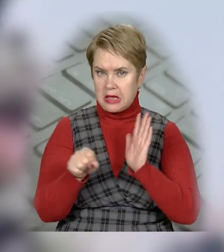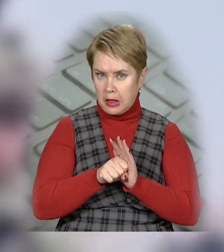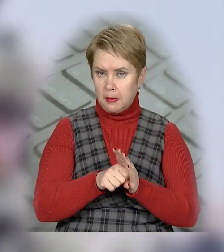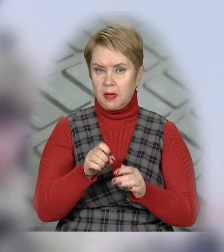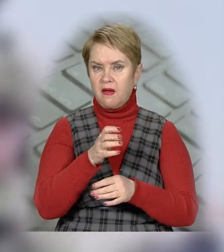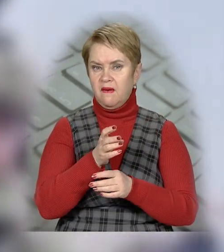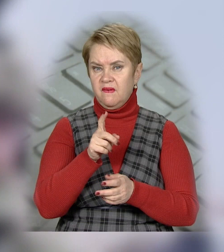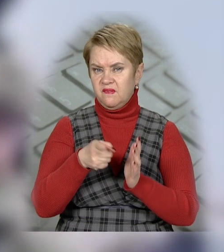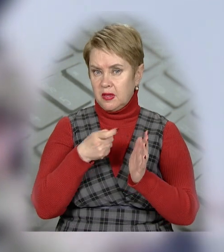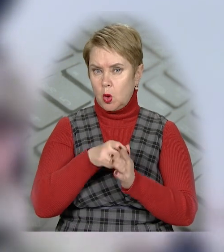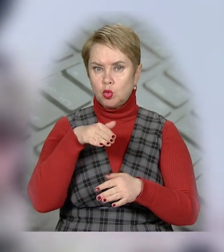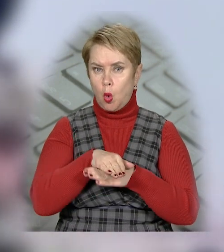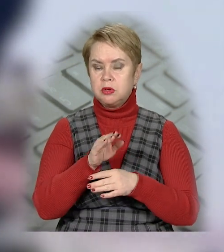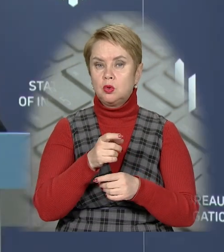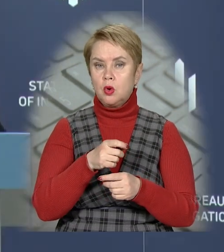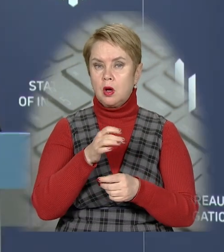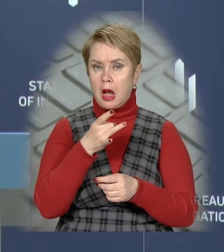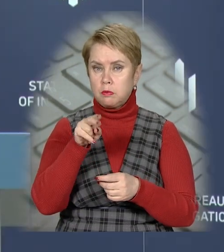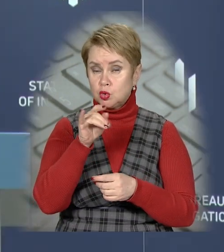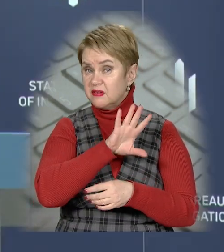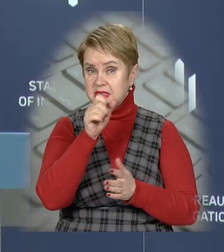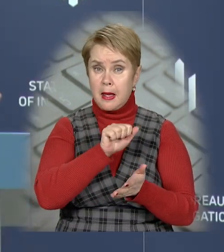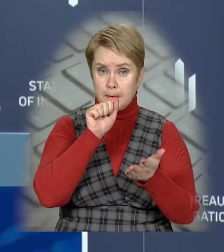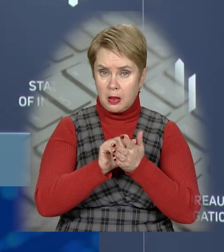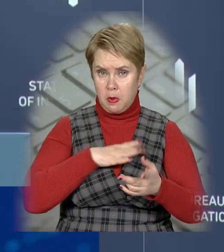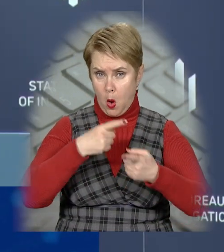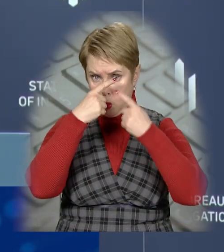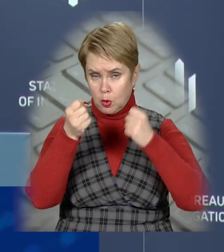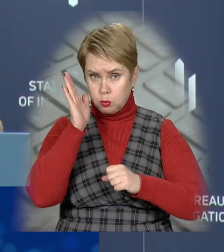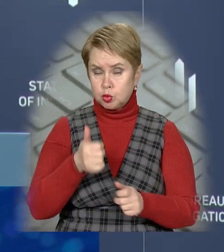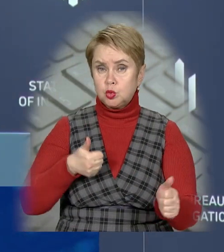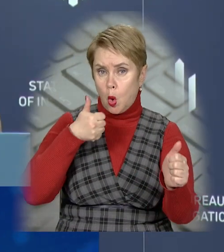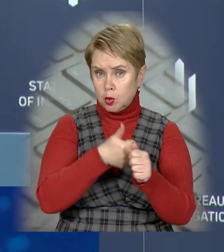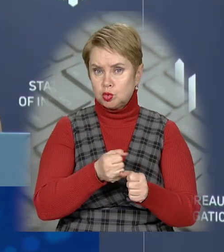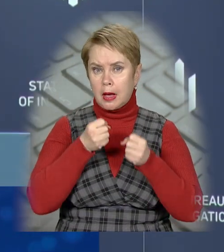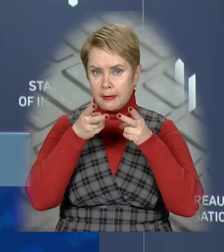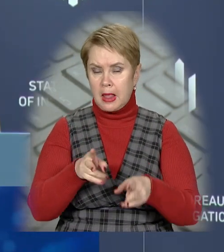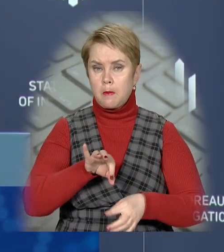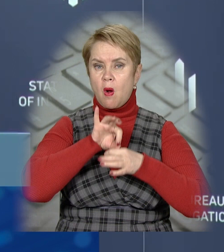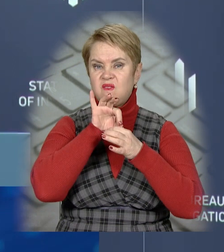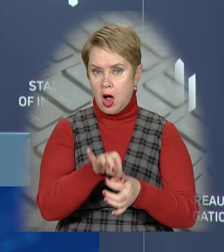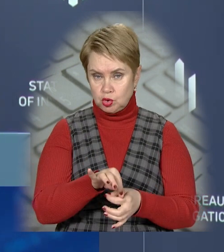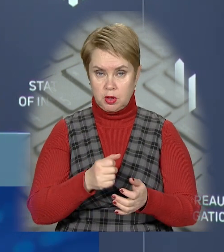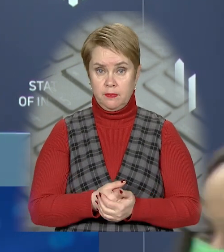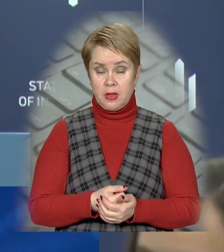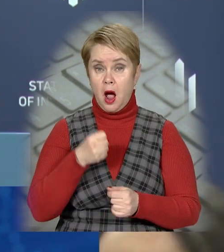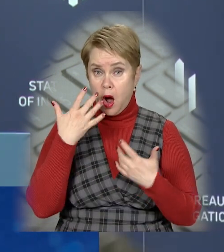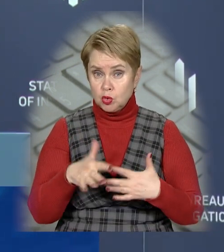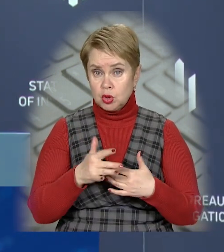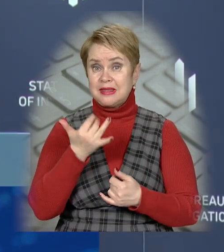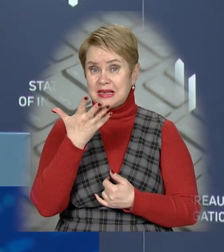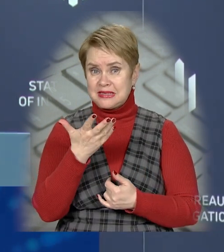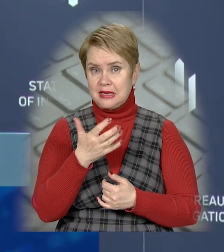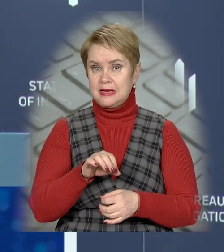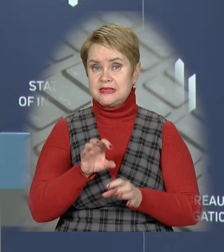загиблих і відеодопиту Рябчука? Всі матеріали, які були оприлюднені, вони будуть долучені до кримінального провадження. А вже